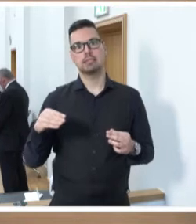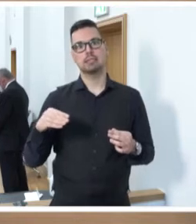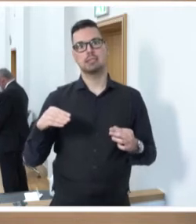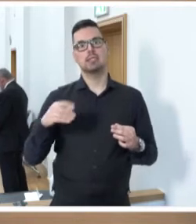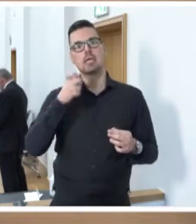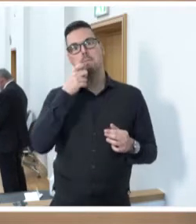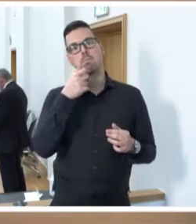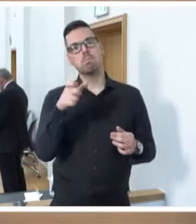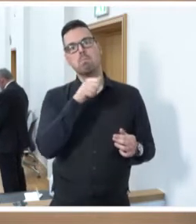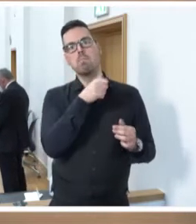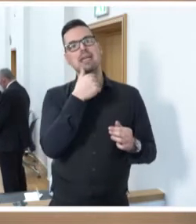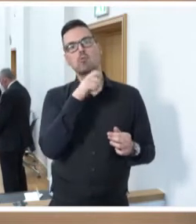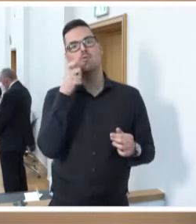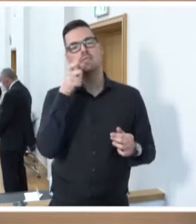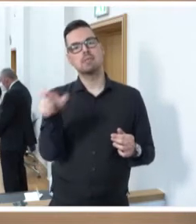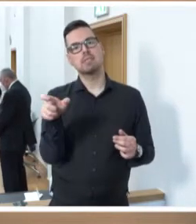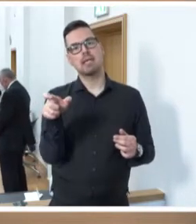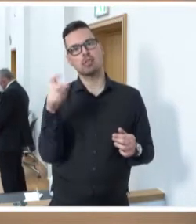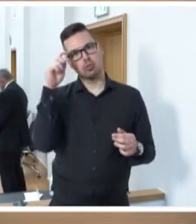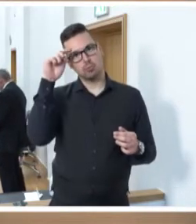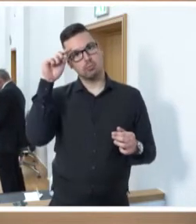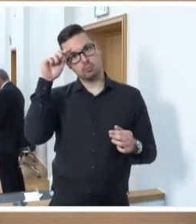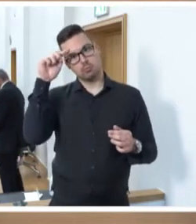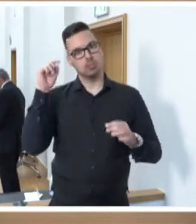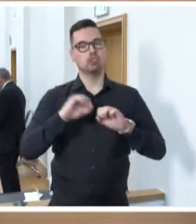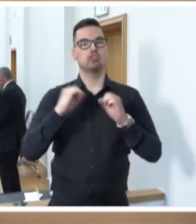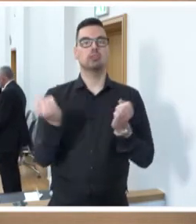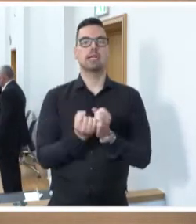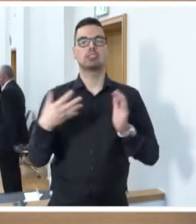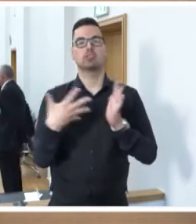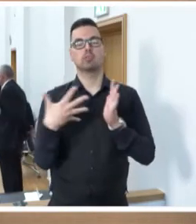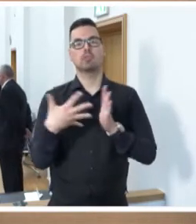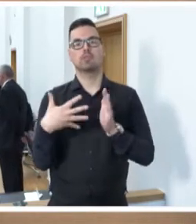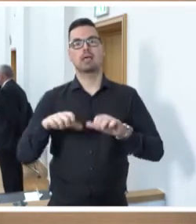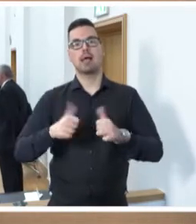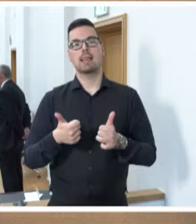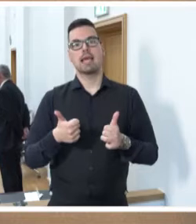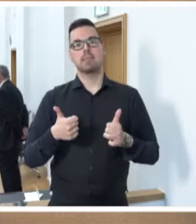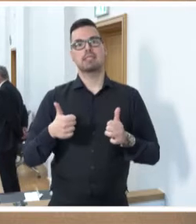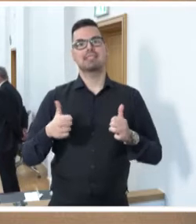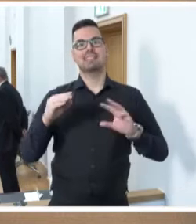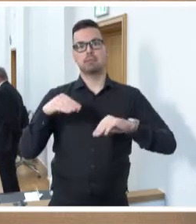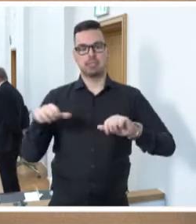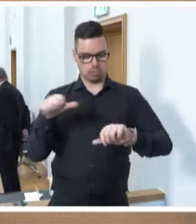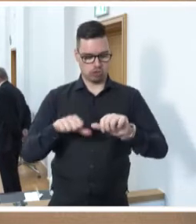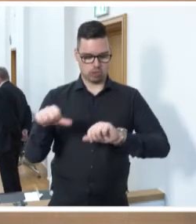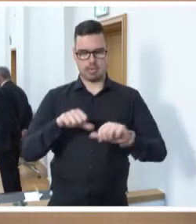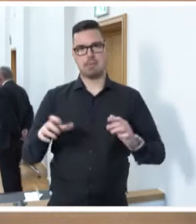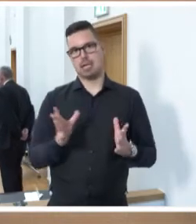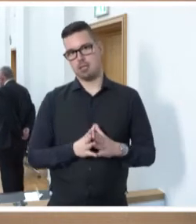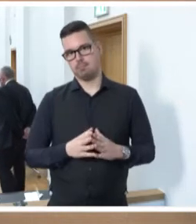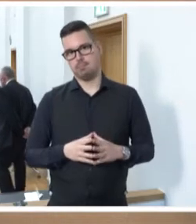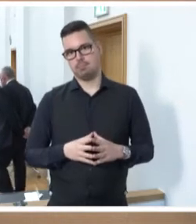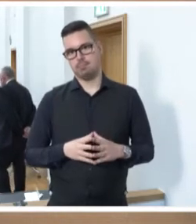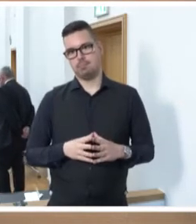Berufsbezeichnungen staatlich geprüfte Lebensmittelchemikerin oder staatlich geprüfte Lebensmittelchemiker